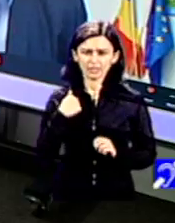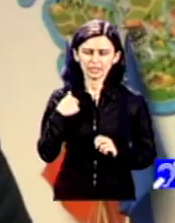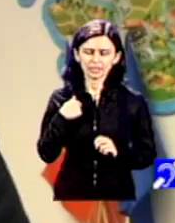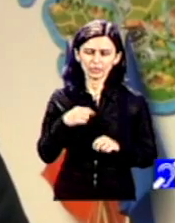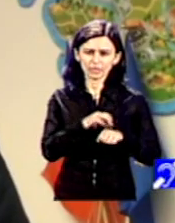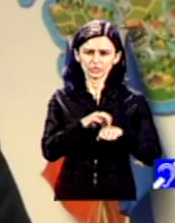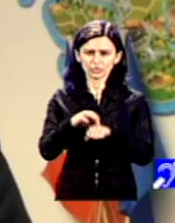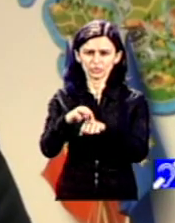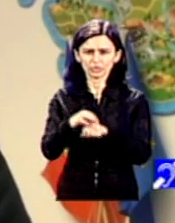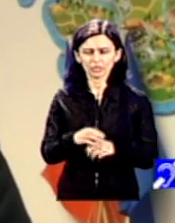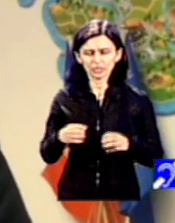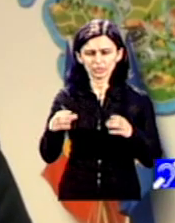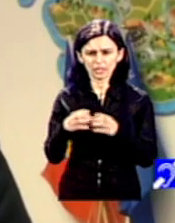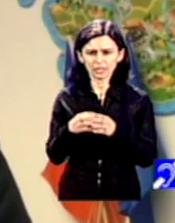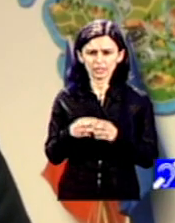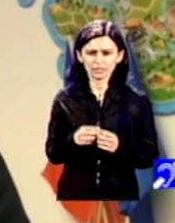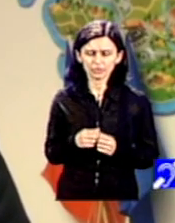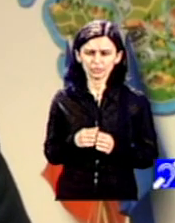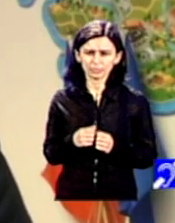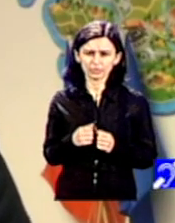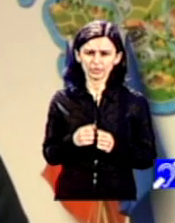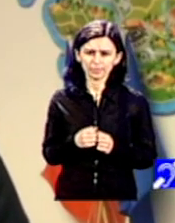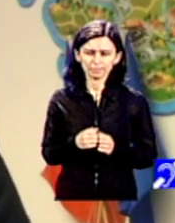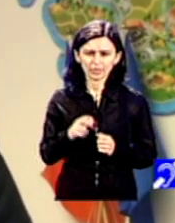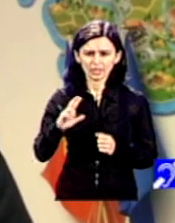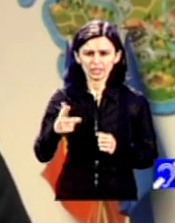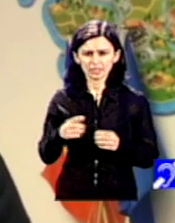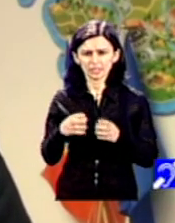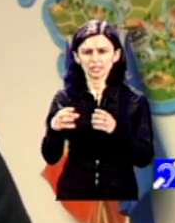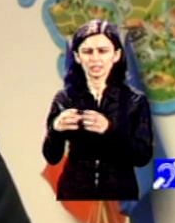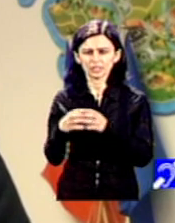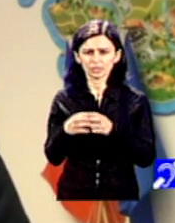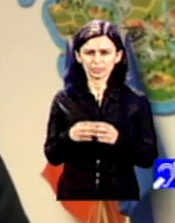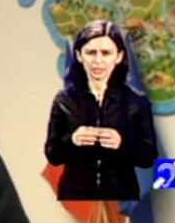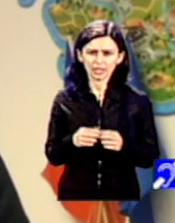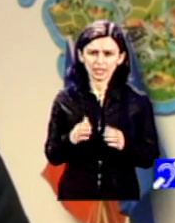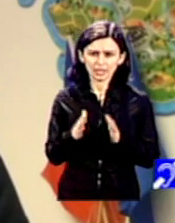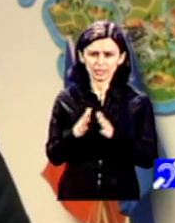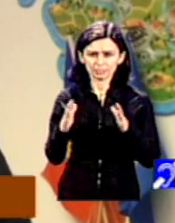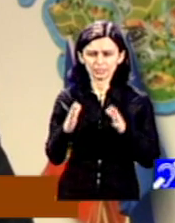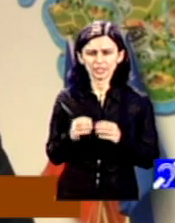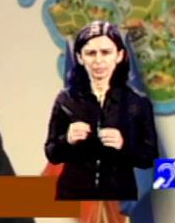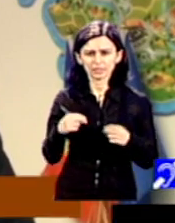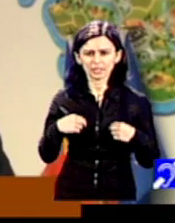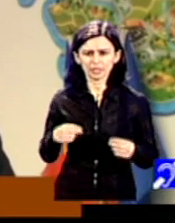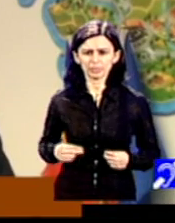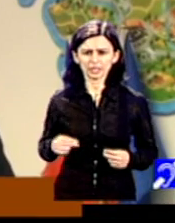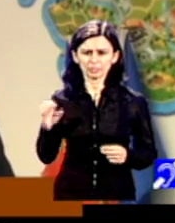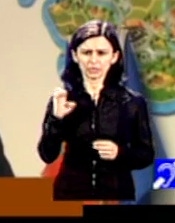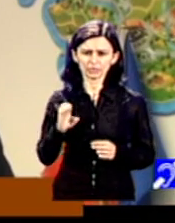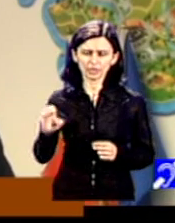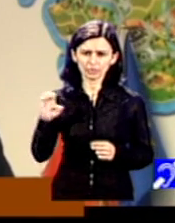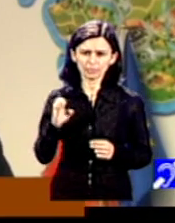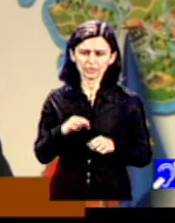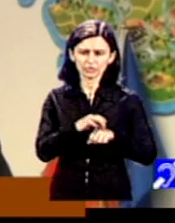coordonator al grupului RINI Europe, al treilea grup camărime din Parlamentul European și